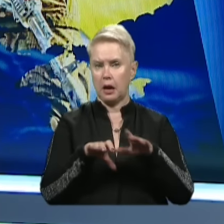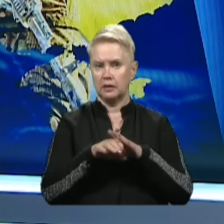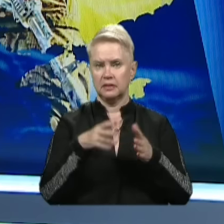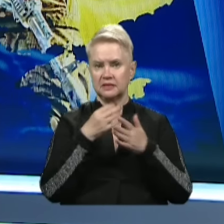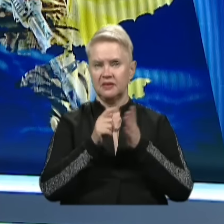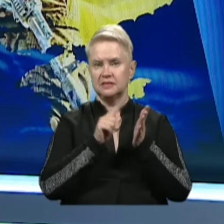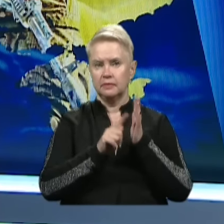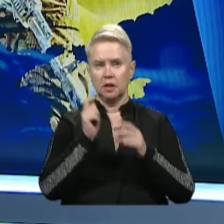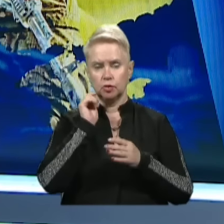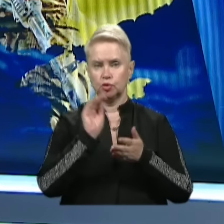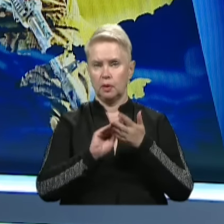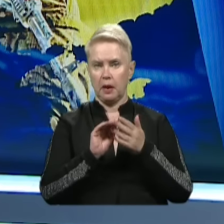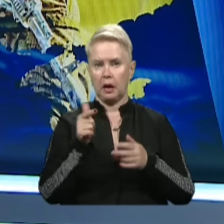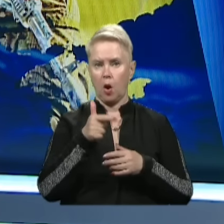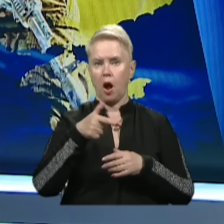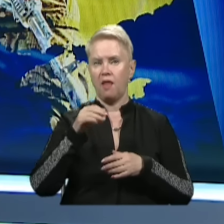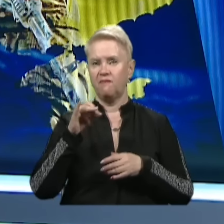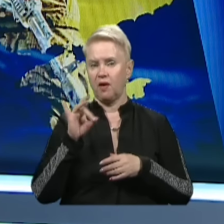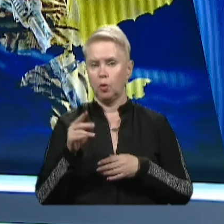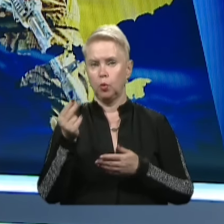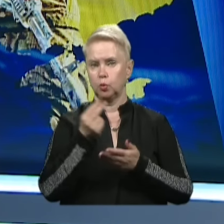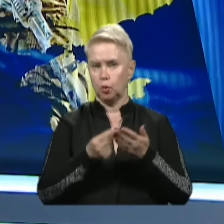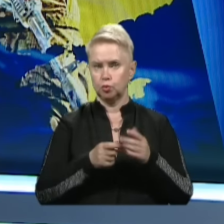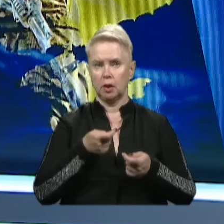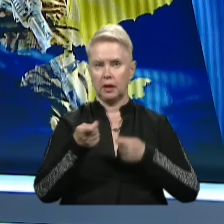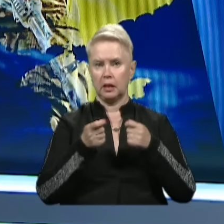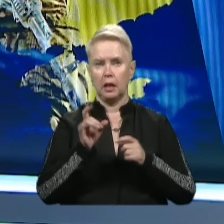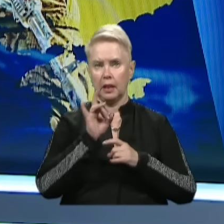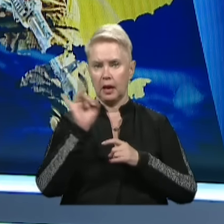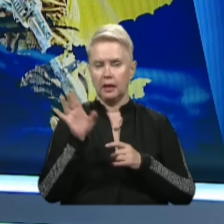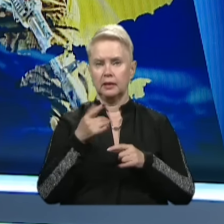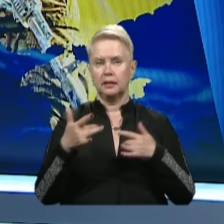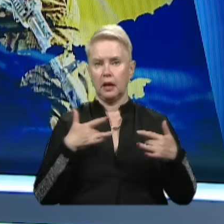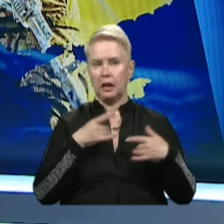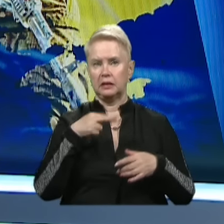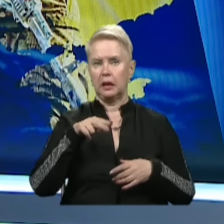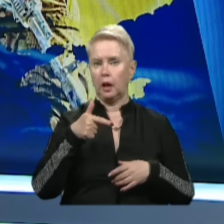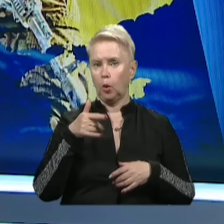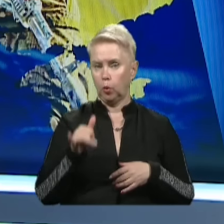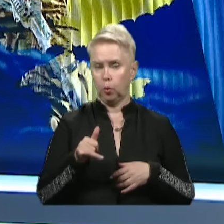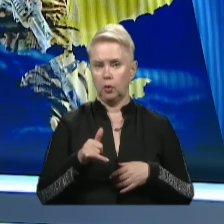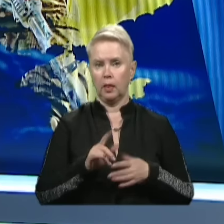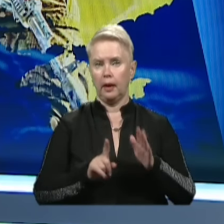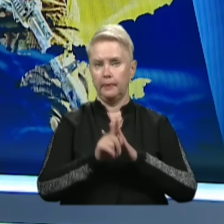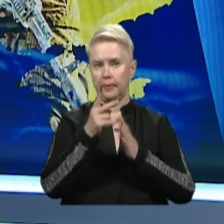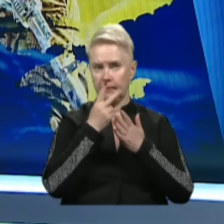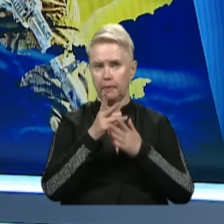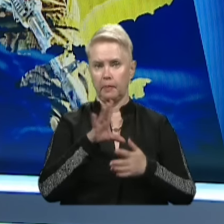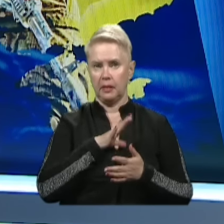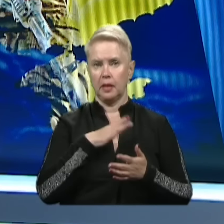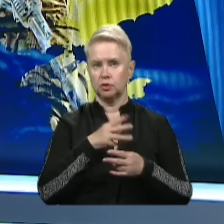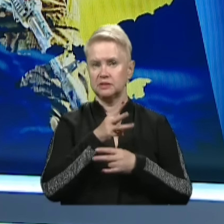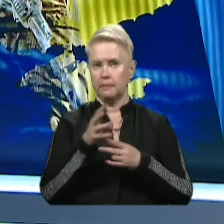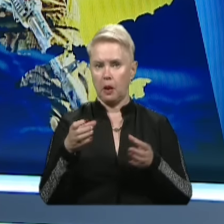свого 70-річчя написав Григорій Гельфер, художній керівник легендарного театру ДГУ. На прем'єрі побувала і наша